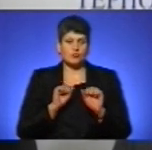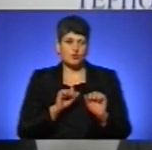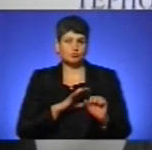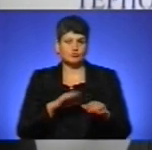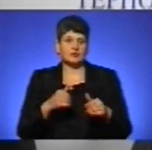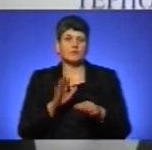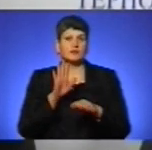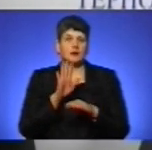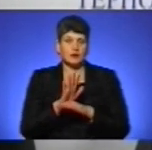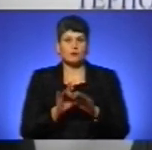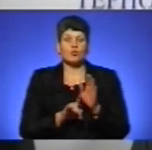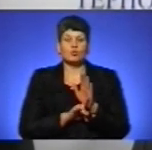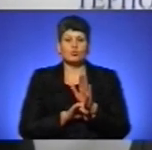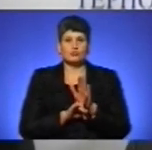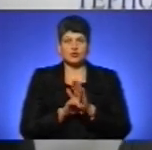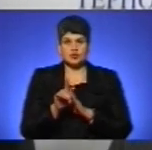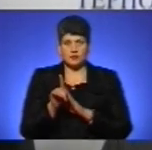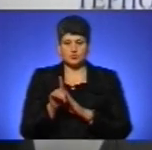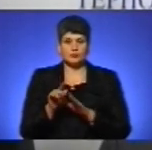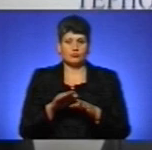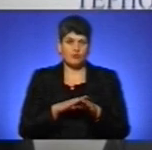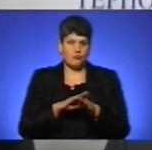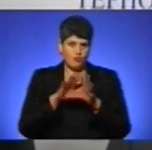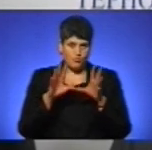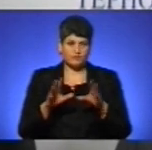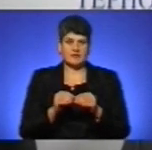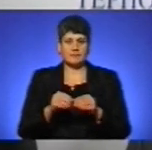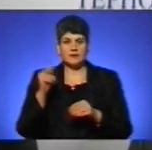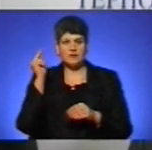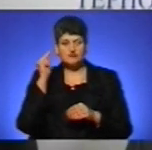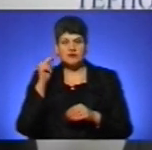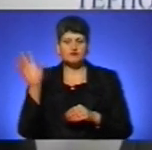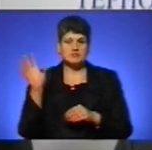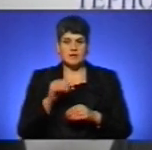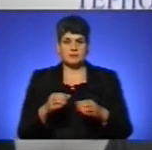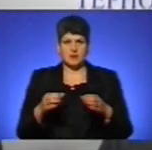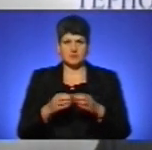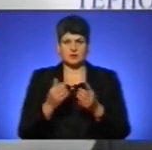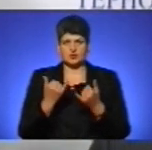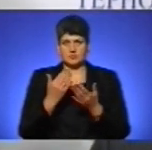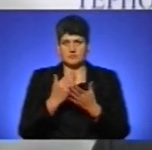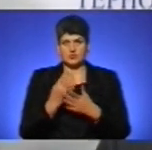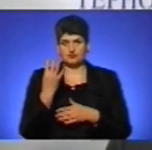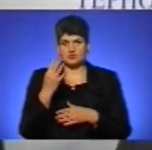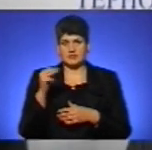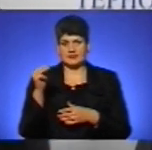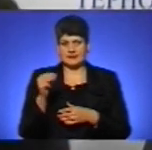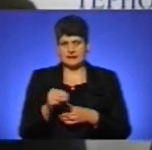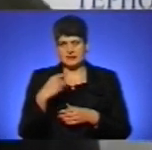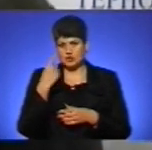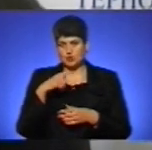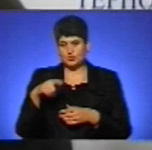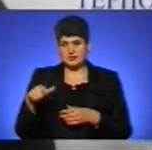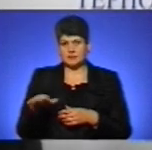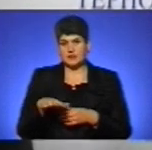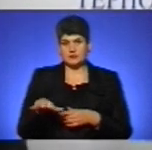про початок повномасштабних навчань всієї бригади, яка сьогодні налічує близько 4 тисяч осіб на